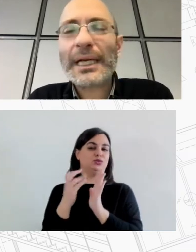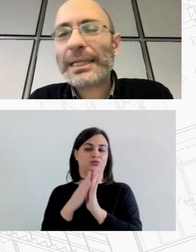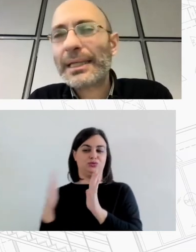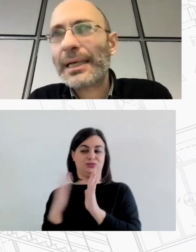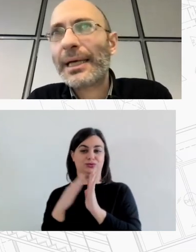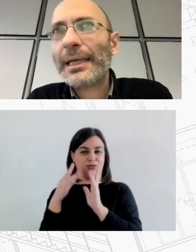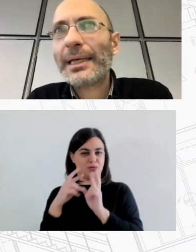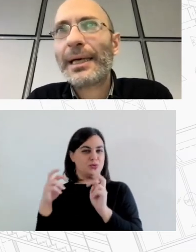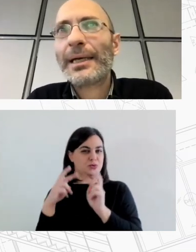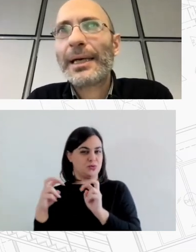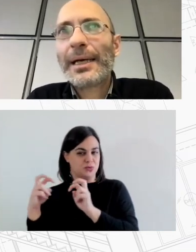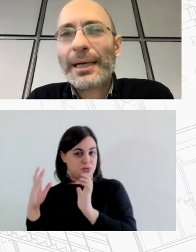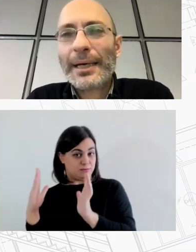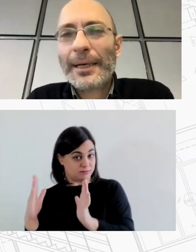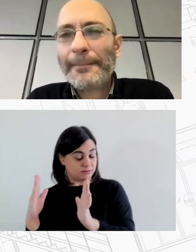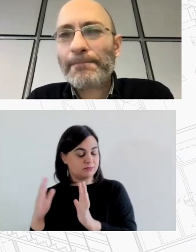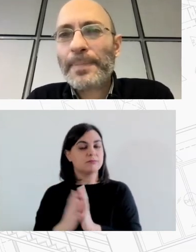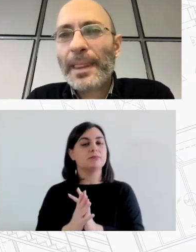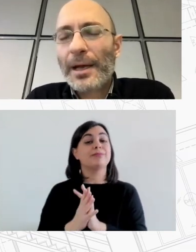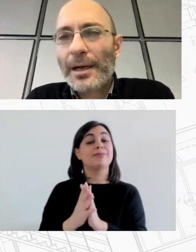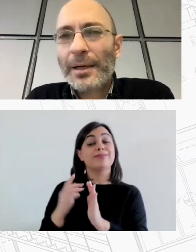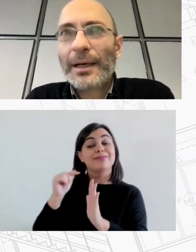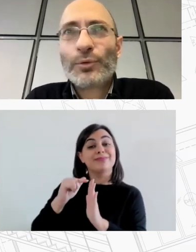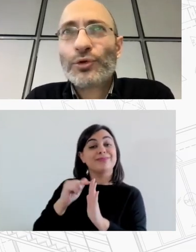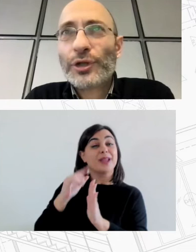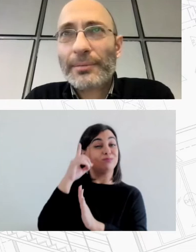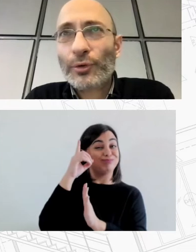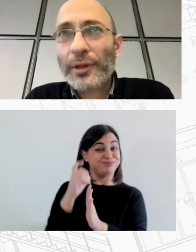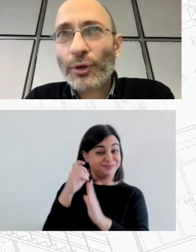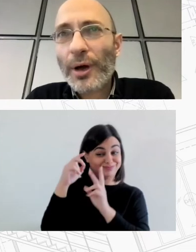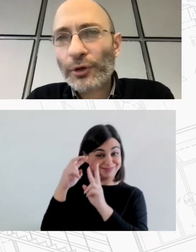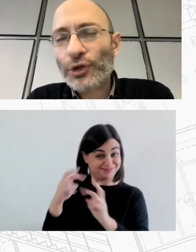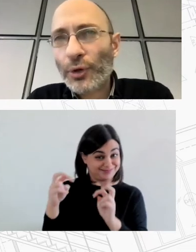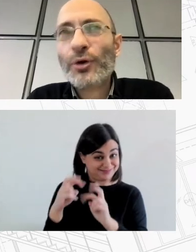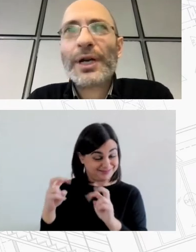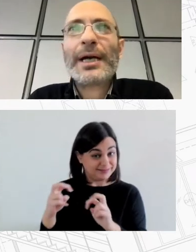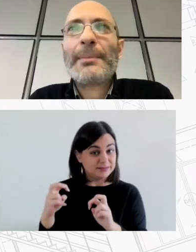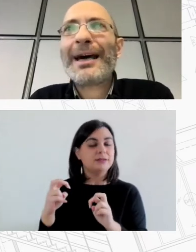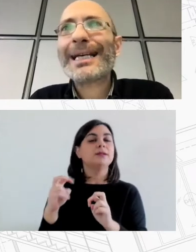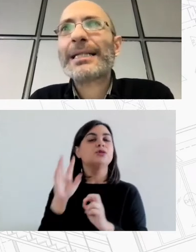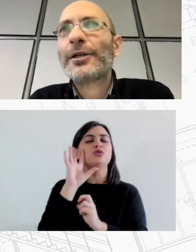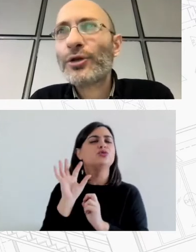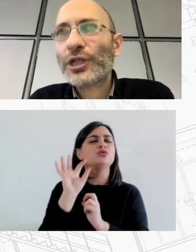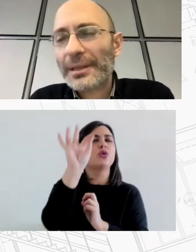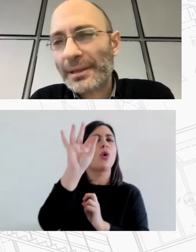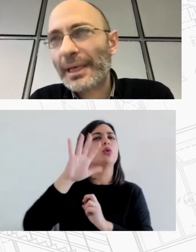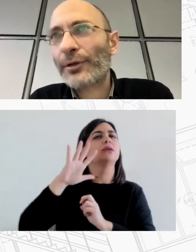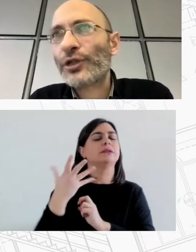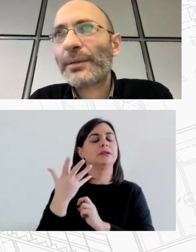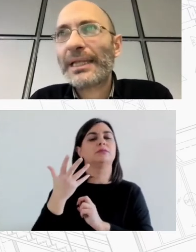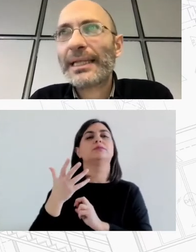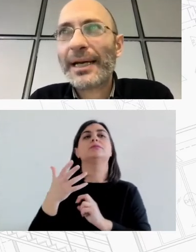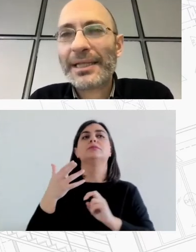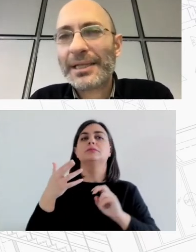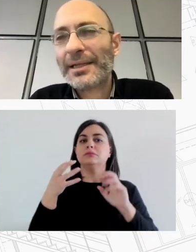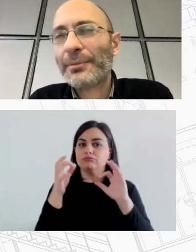Ξεκινώντας είχε το διτό αυτό στόχο να παράξει γνώση για το